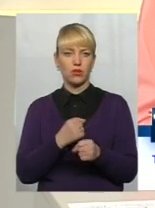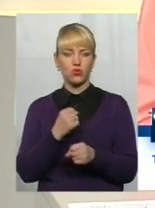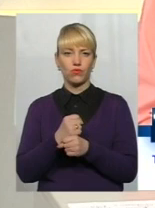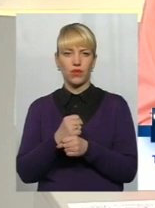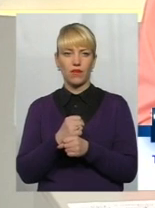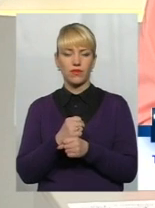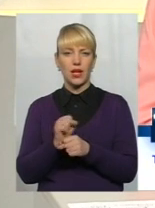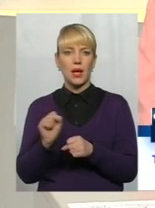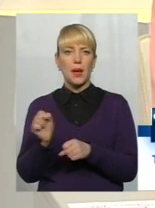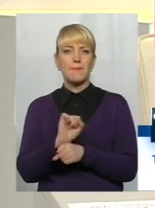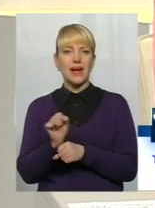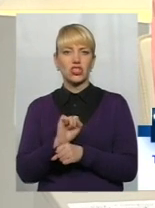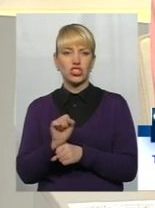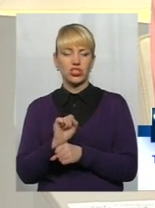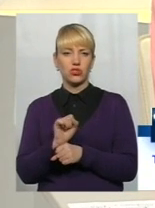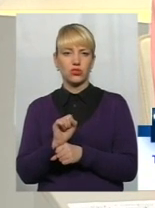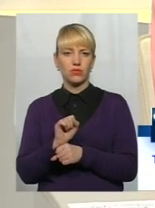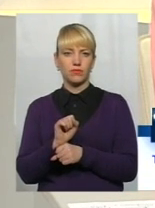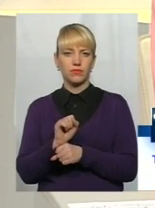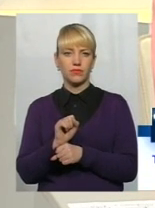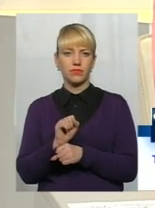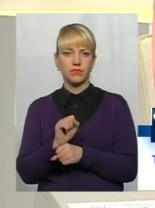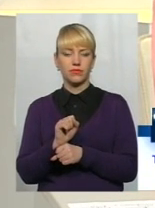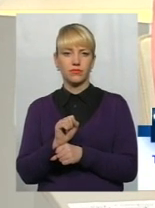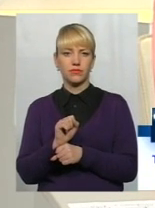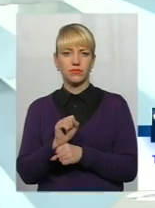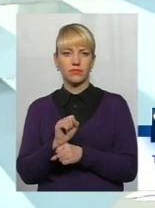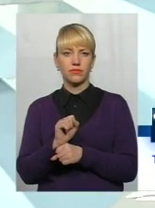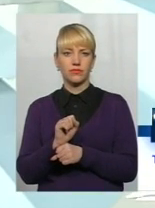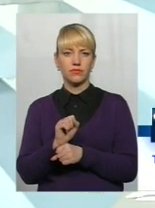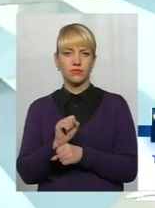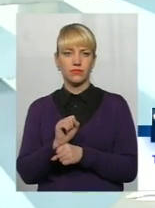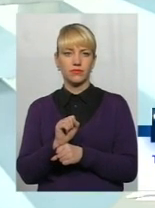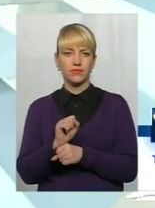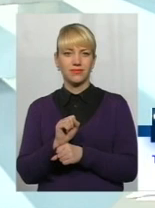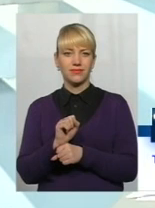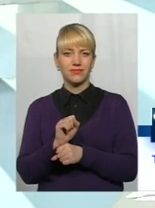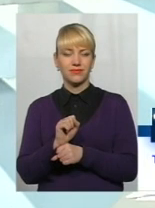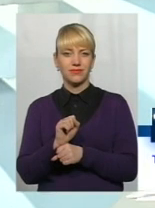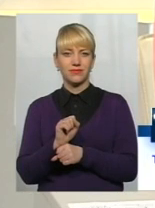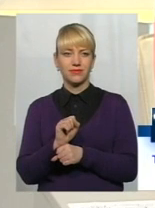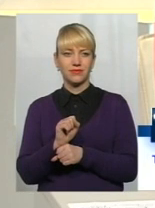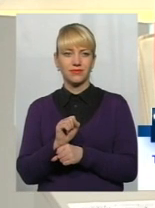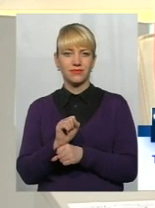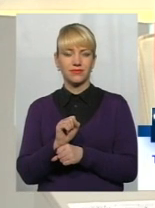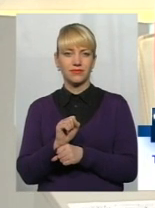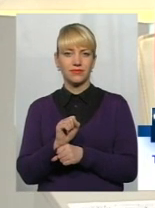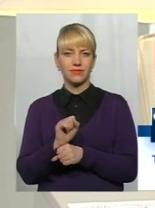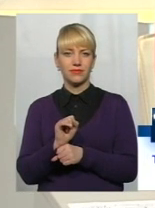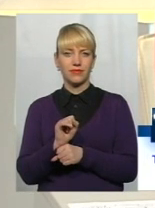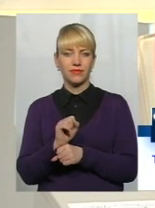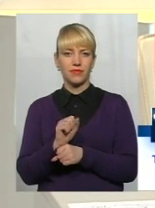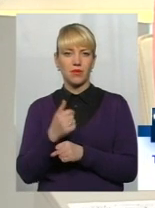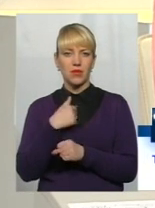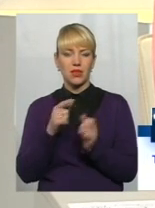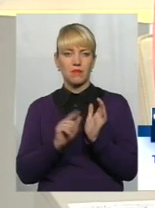машиністом. Ось по телевізору йде твой брок. Та ну, що ти? Алло? Мені